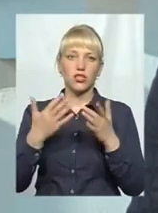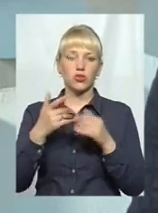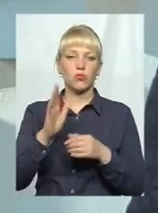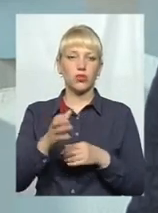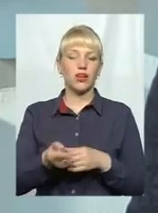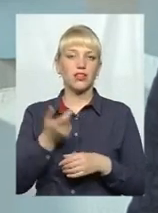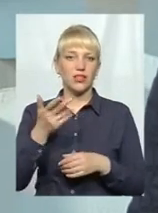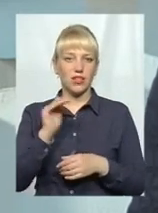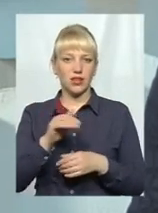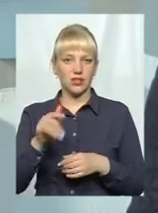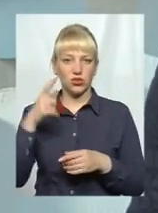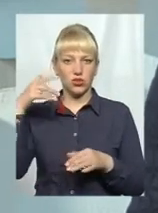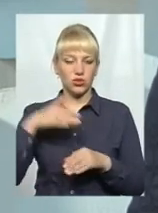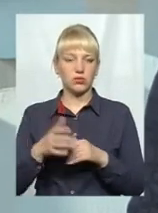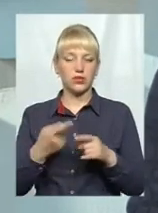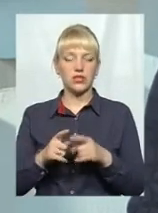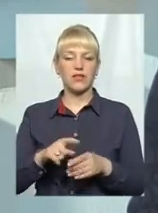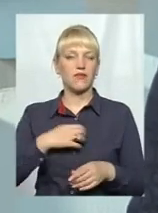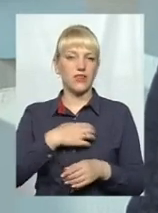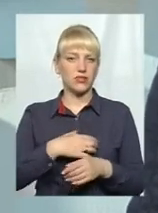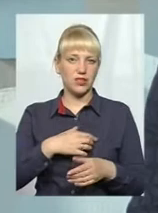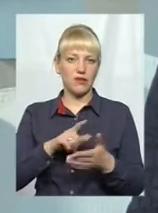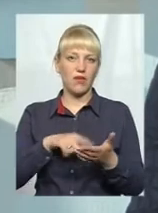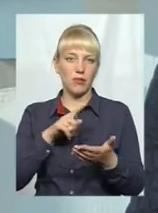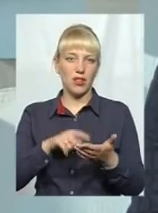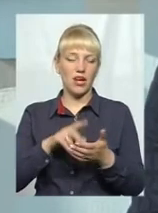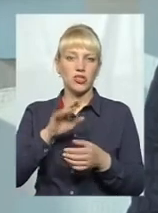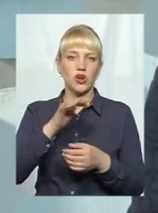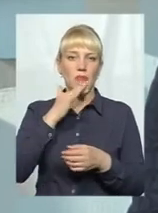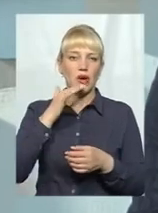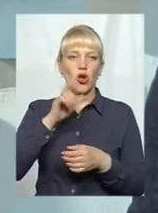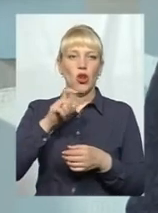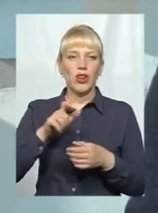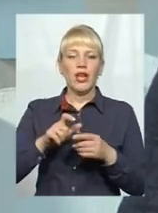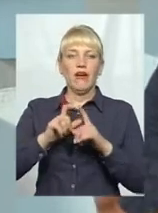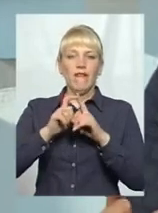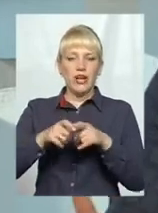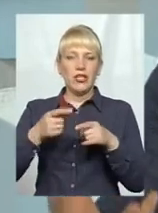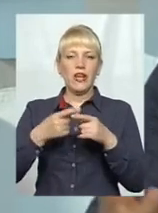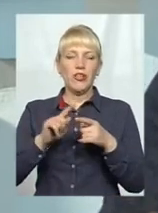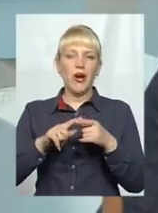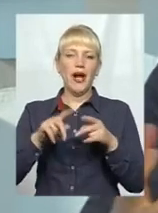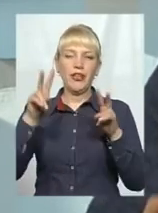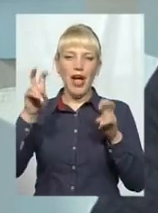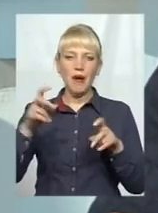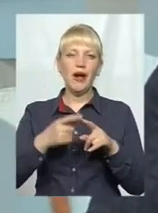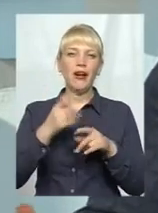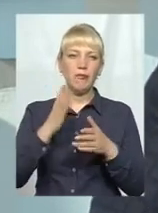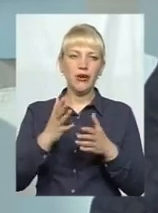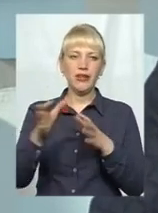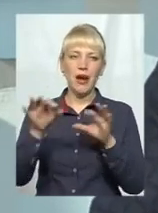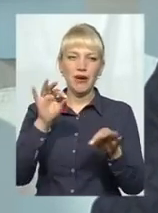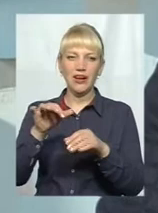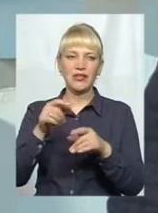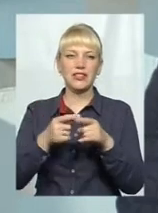тисяч, то зрозуміло, що це питання актуальне, і що багато людей висловили стосовно цього. Тоді вже більше буде набирати ваги, саме